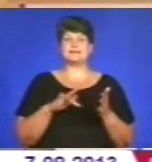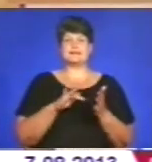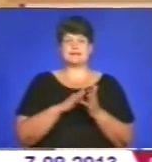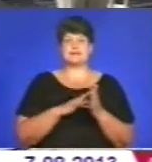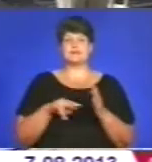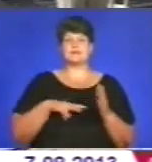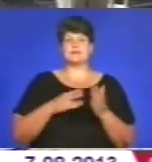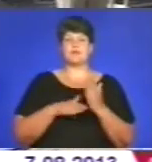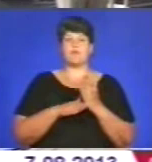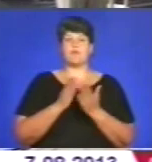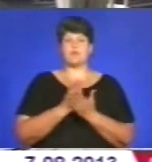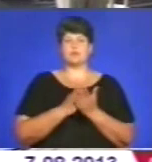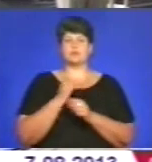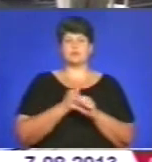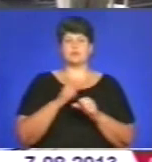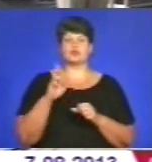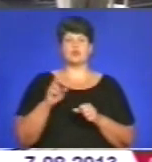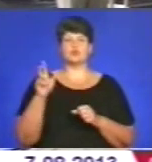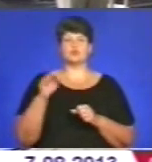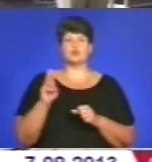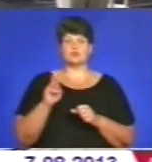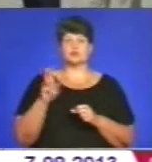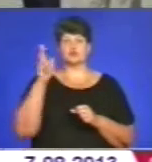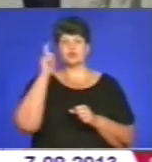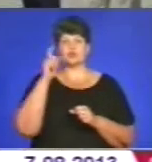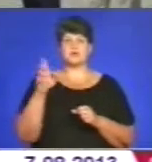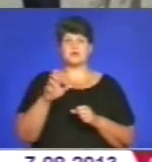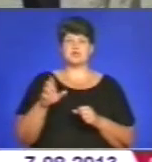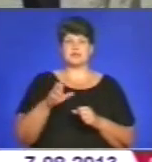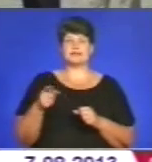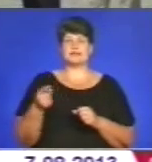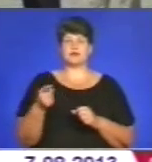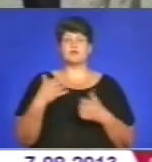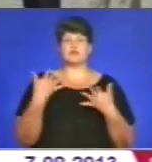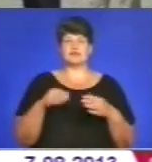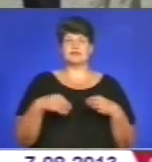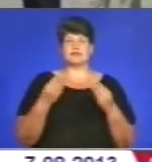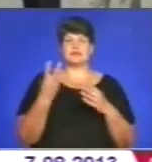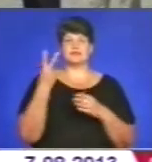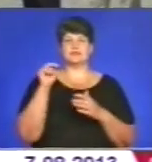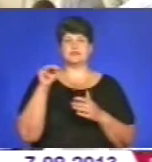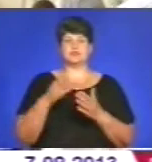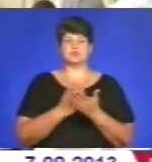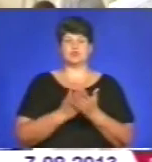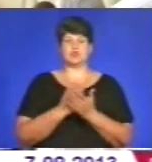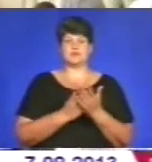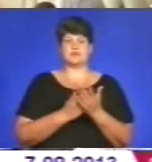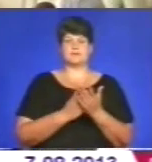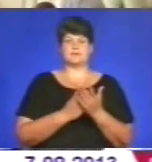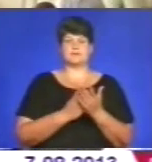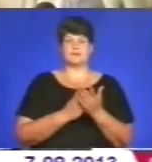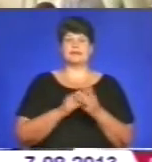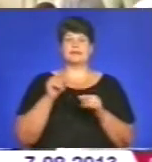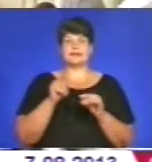успішно працюють у Борщові, Шумсько-Чорткові бережанах Тернополі. Там уже надали краянам до двох тисяч послуг. На таких теренах